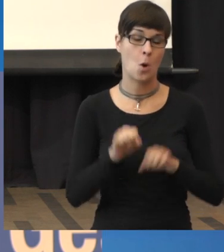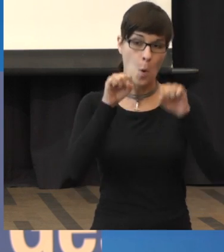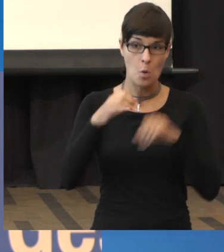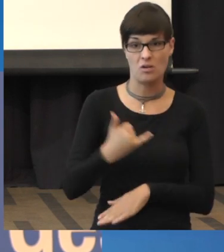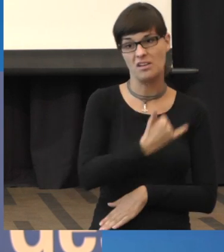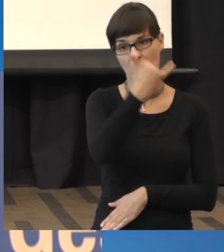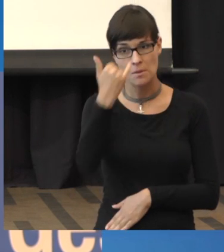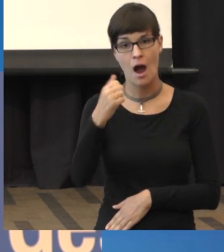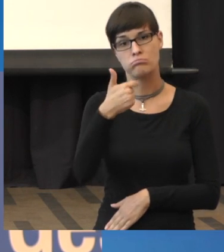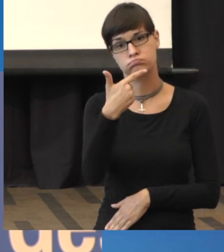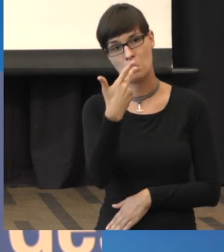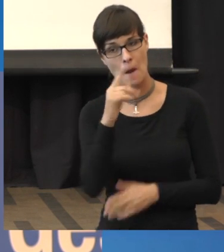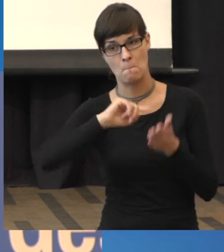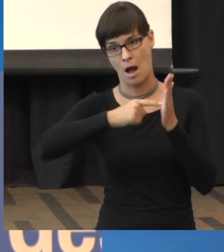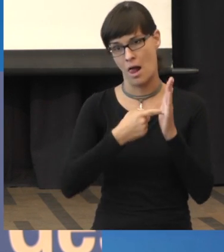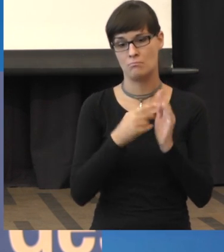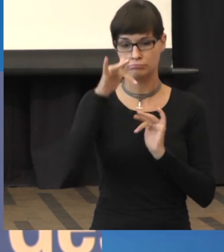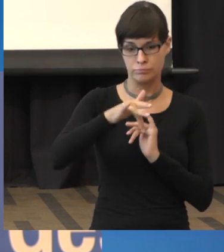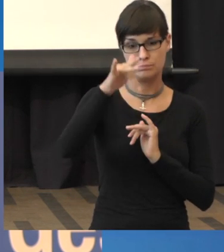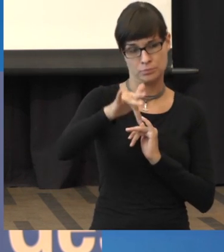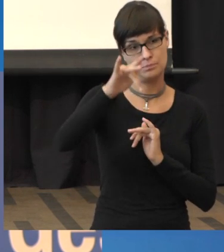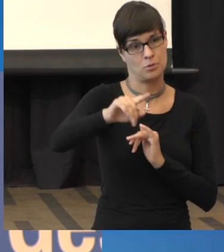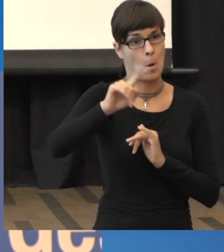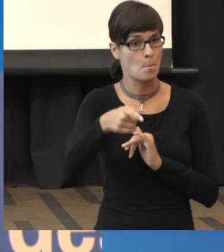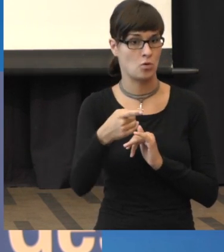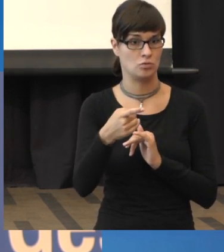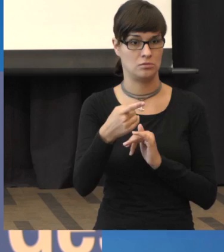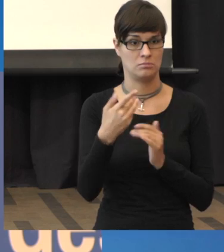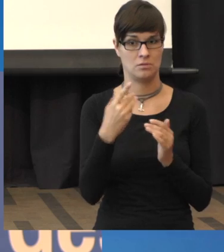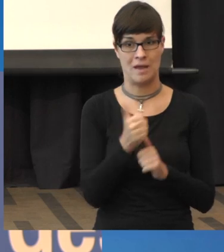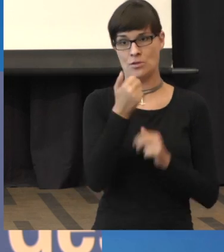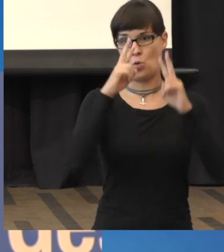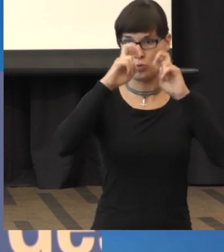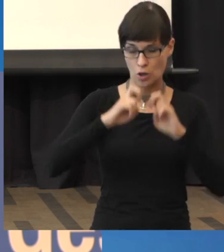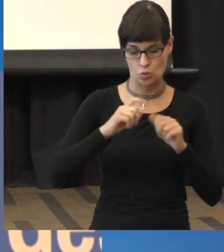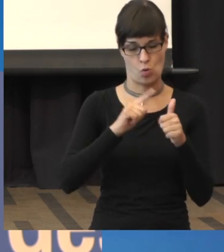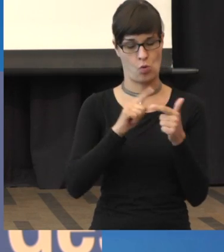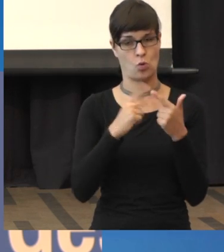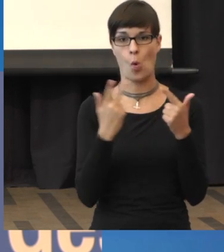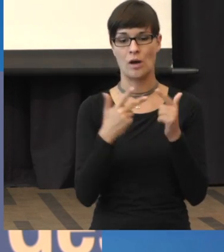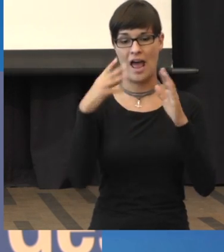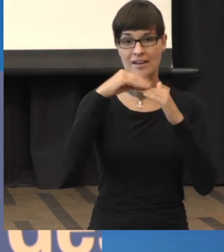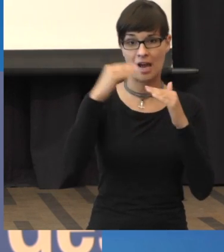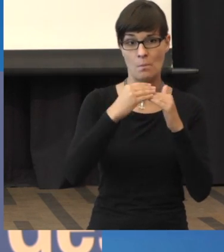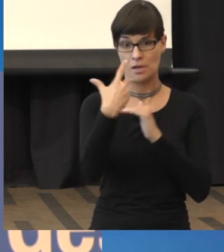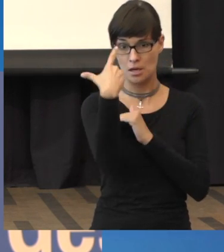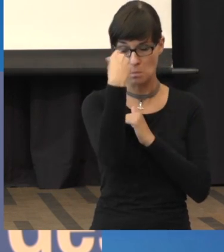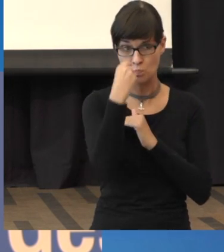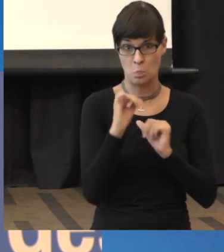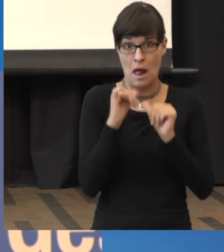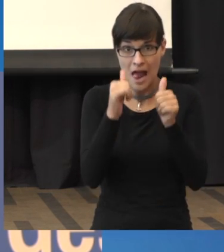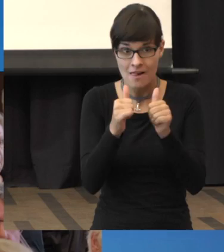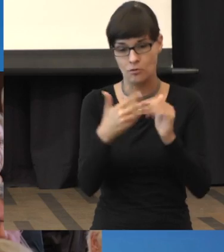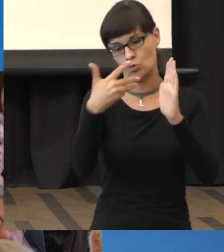das zu verfolgen, hat die Therapie ergriffen. Also wenn Sie jetzt zu einem Kollegen kommen und der von Ihnen Geld